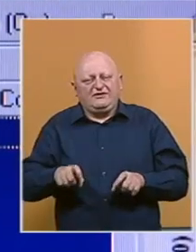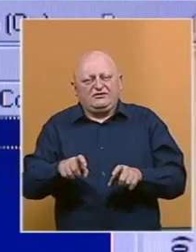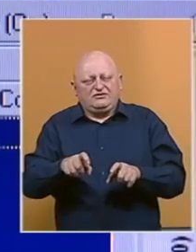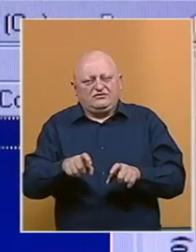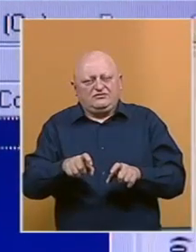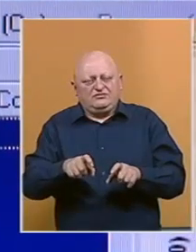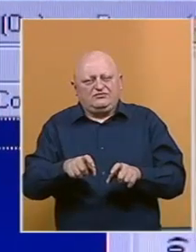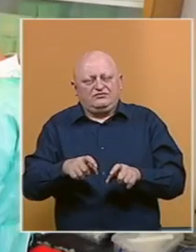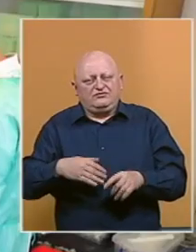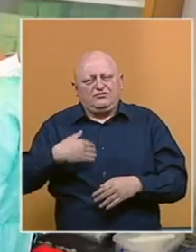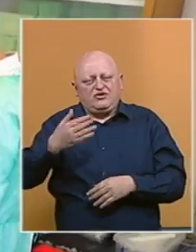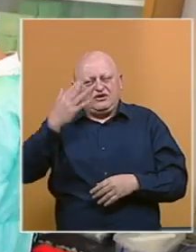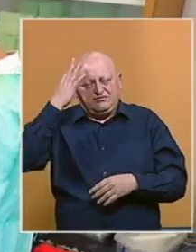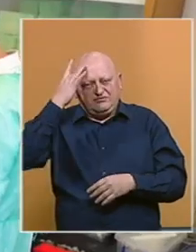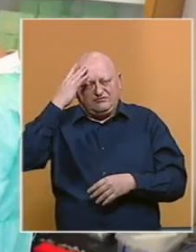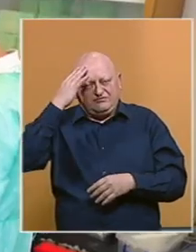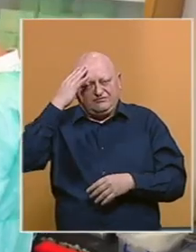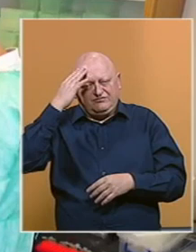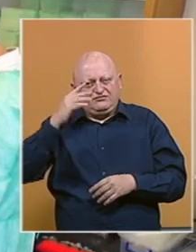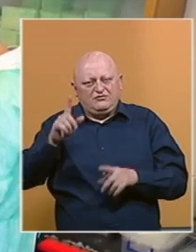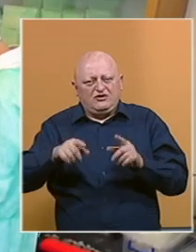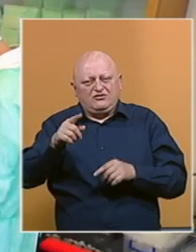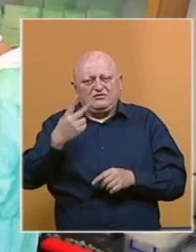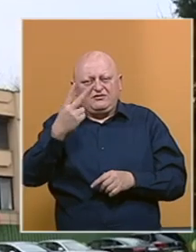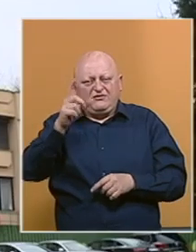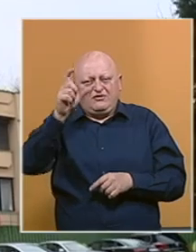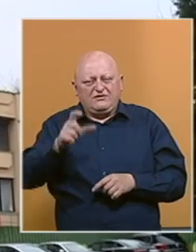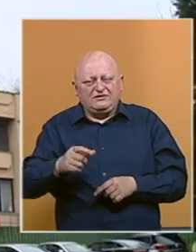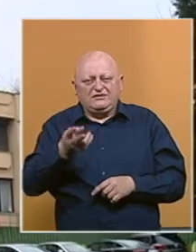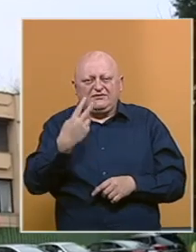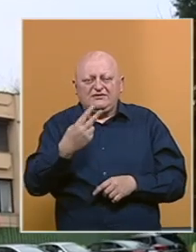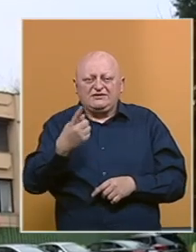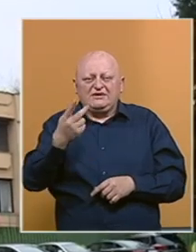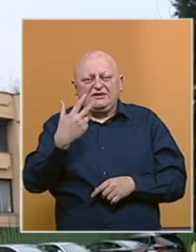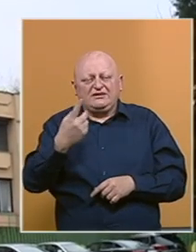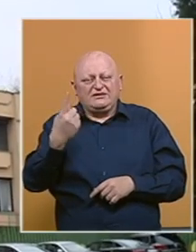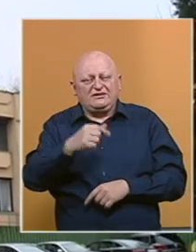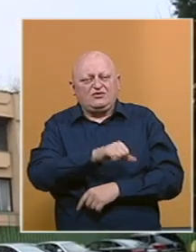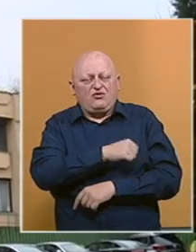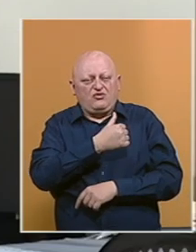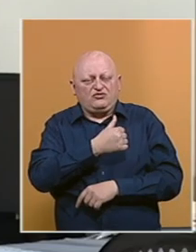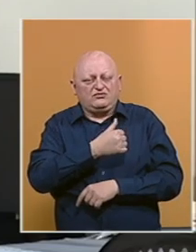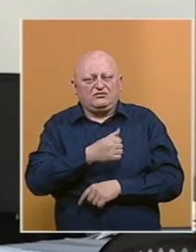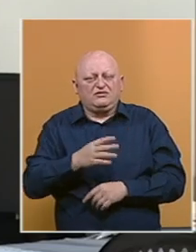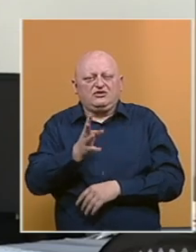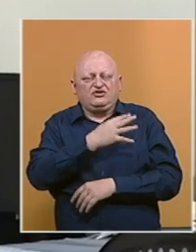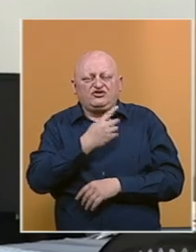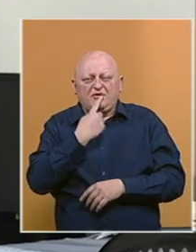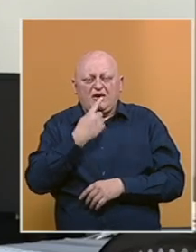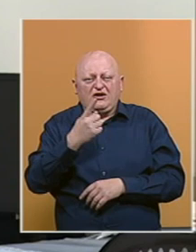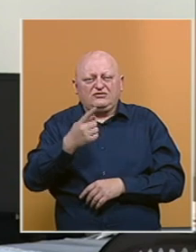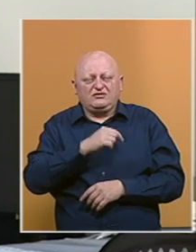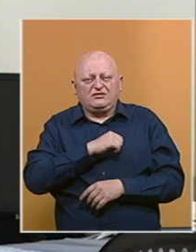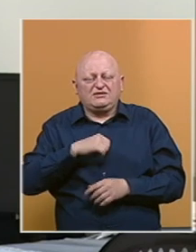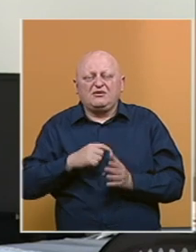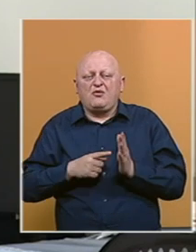-19. Dodatno zabrinjava činjenica da su među njima dvije osobe od 20 i 31 godinu. Iz štaba navode da je ovo